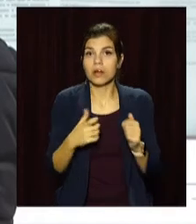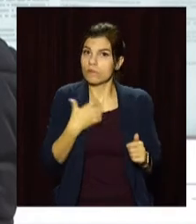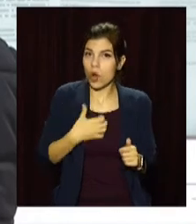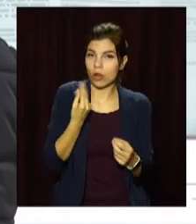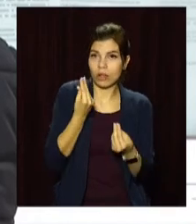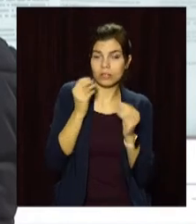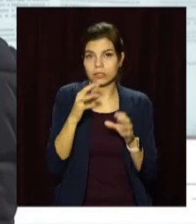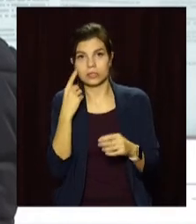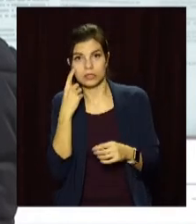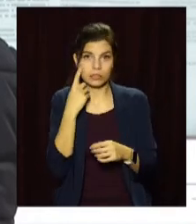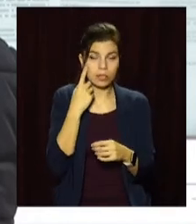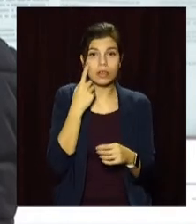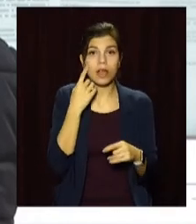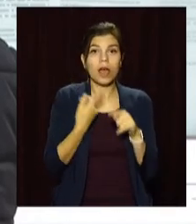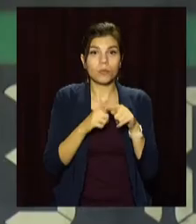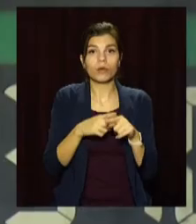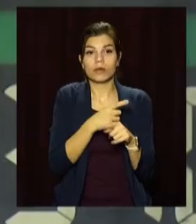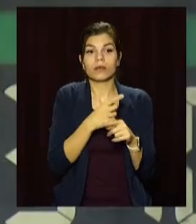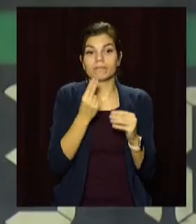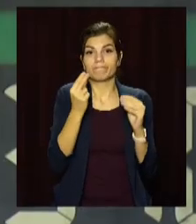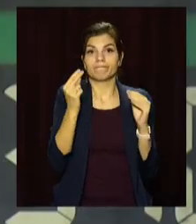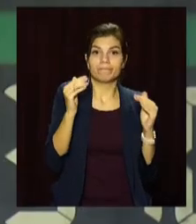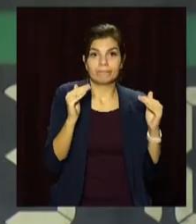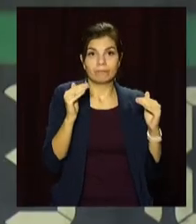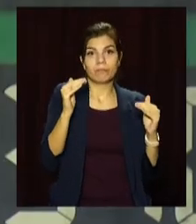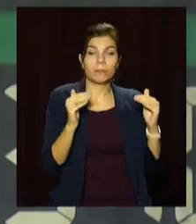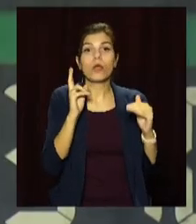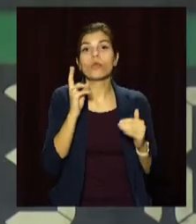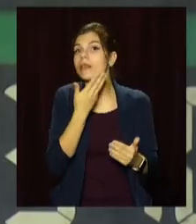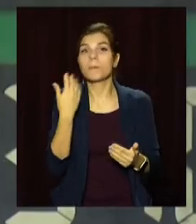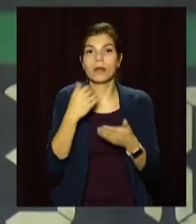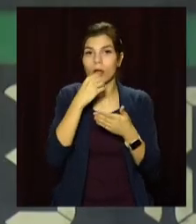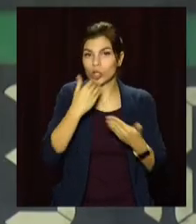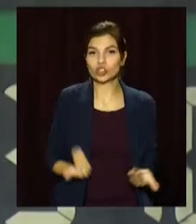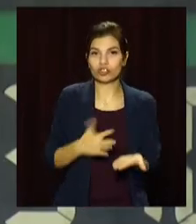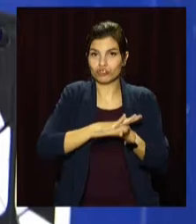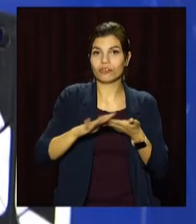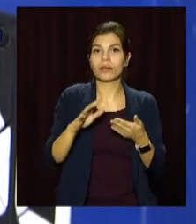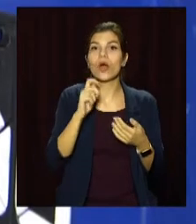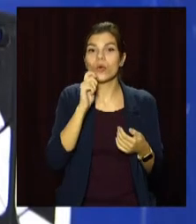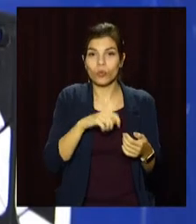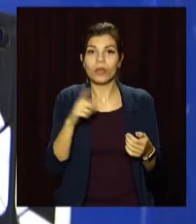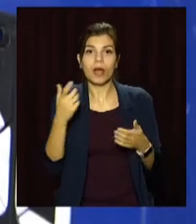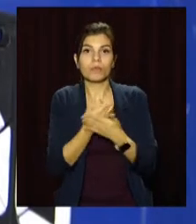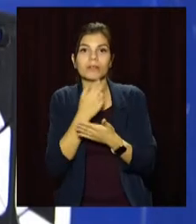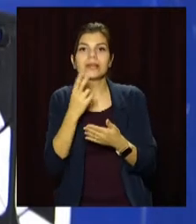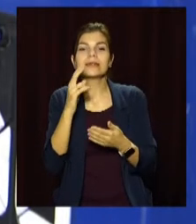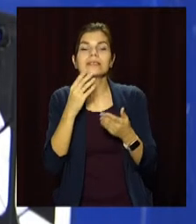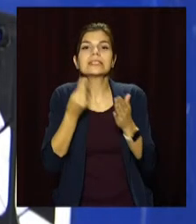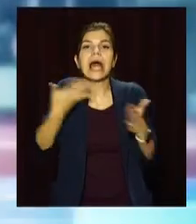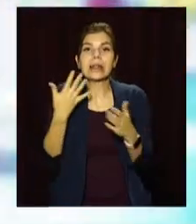фінансами. Відтак, скорочують видатки, а ті, хто не є резидентами України, і зовсім виходять з державних цінних паперів.